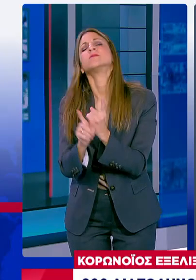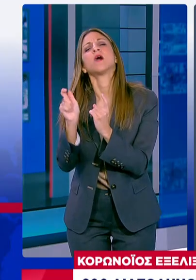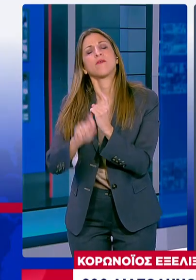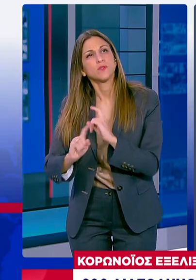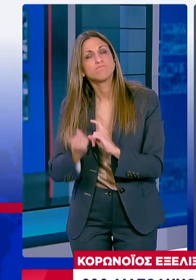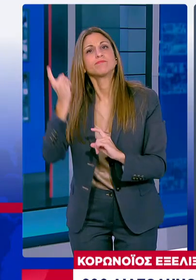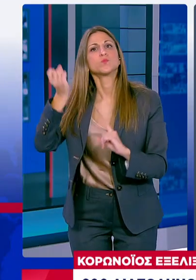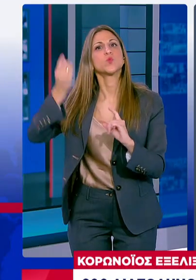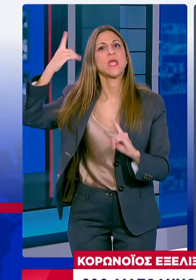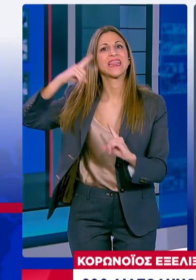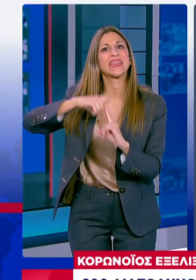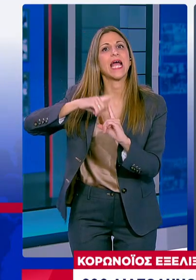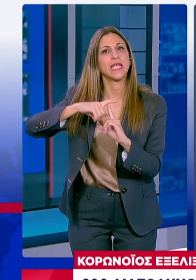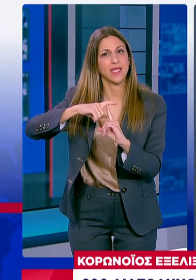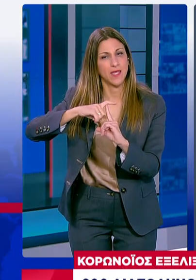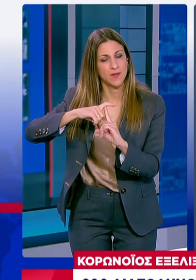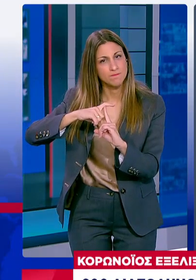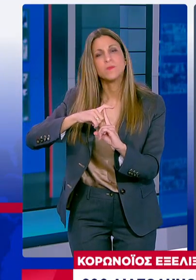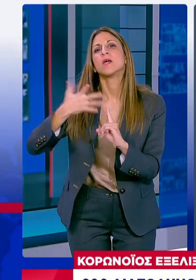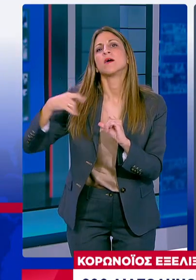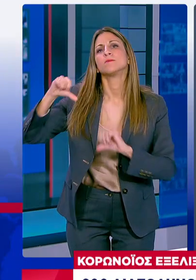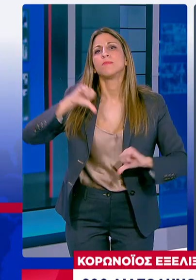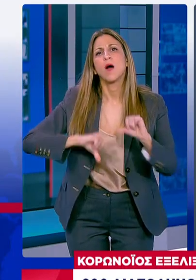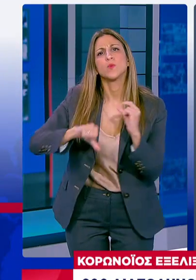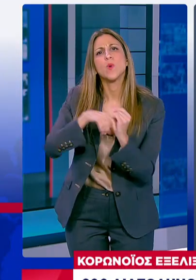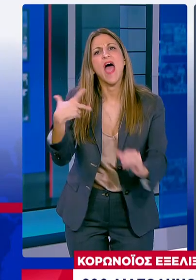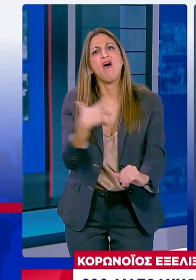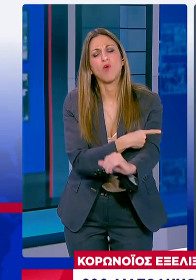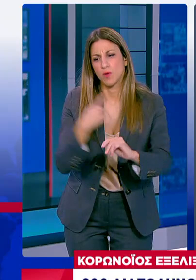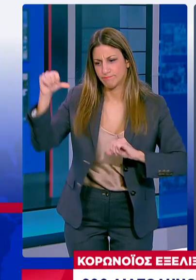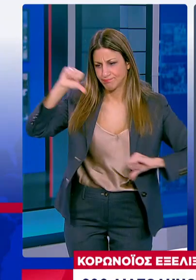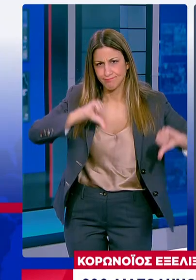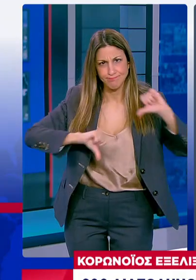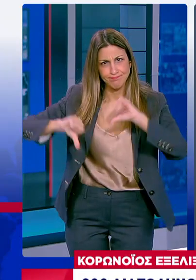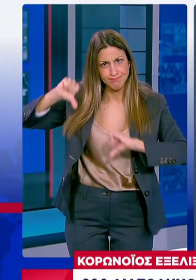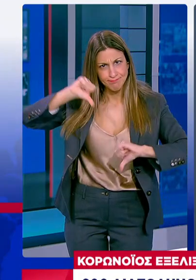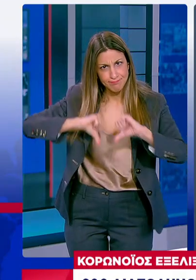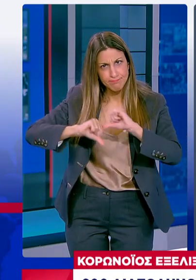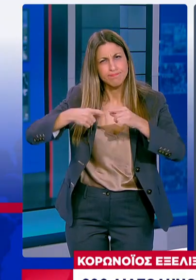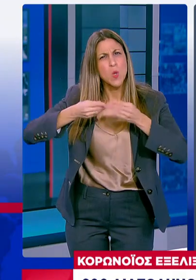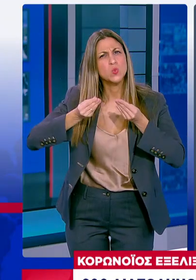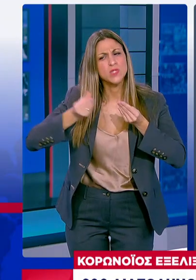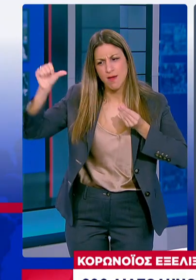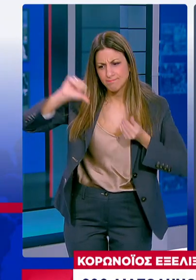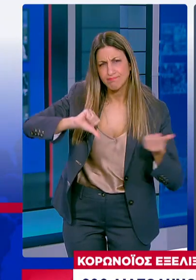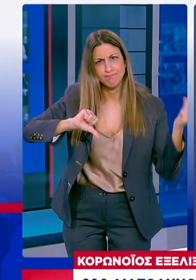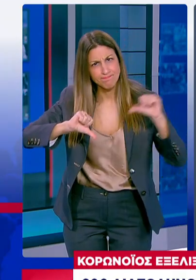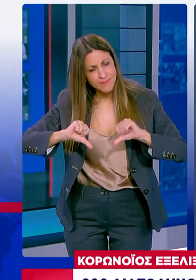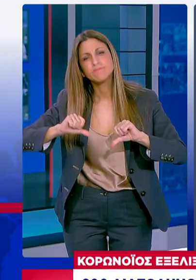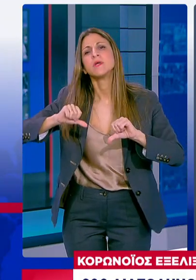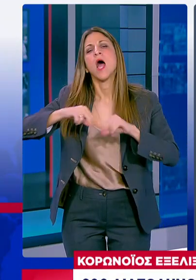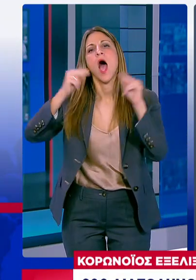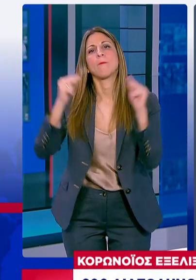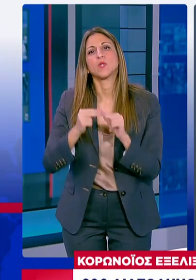πρωτοπόρεα τεχνική Την τεχνική των συζευγμένων πολυσαχαρητικών εμβολίων Και έτσι ενώ ξεκίνησαν οι μελέτες το 1994